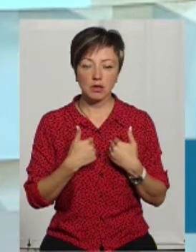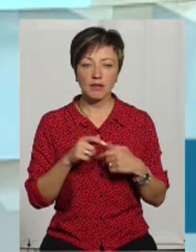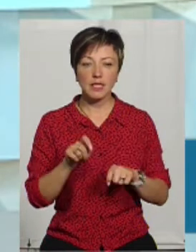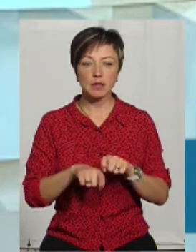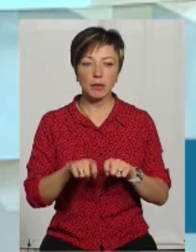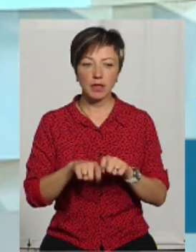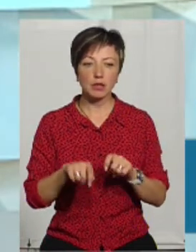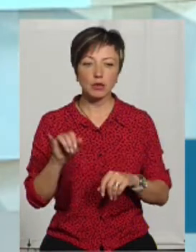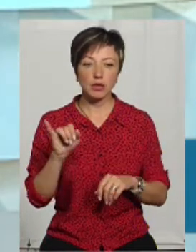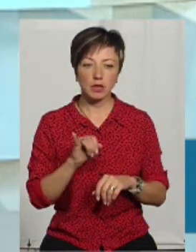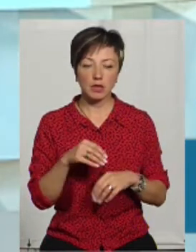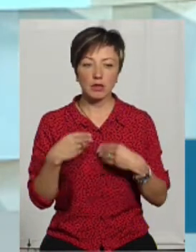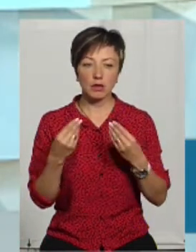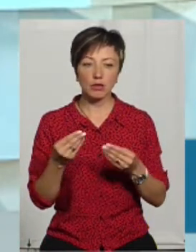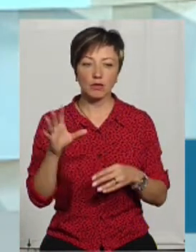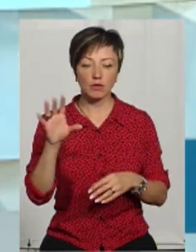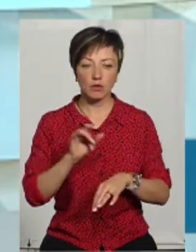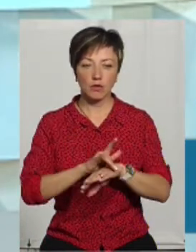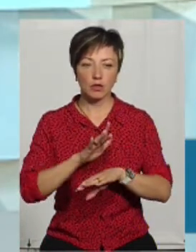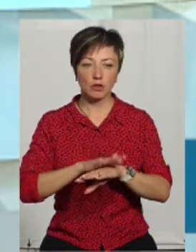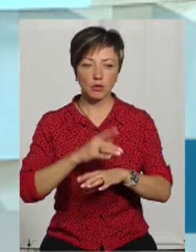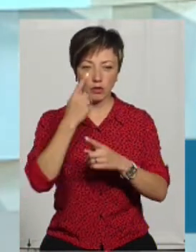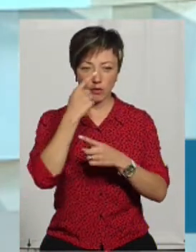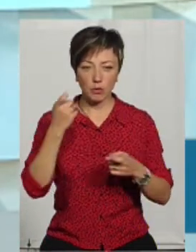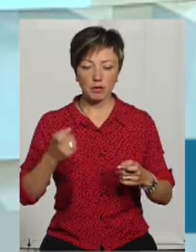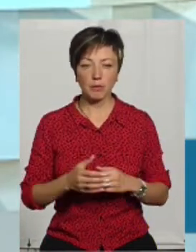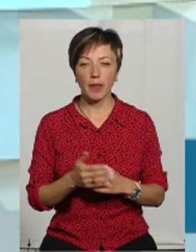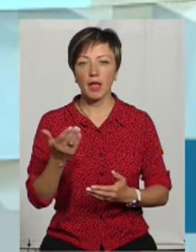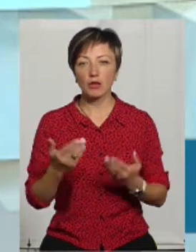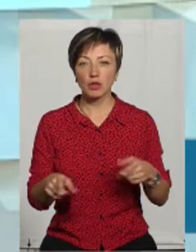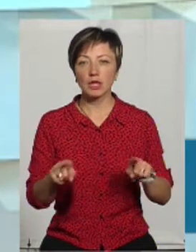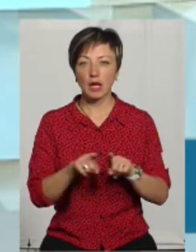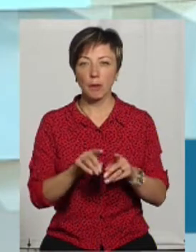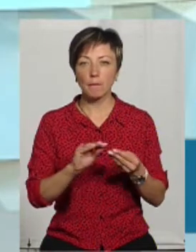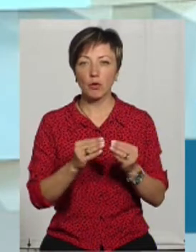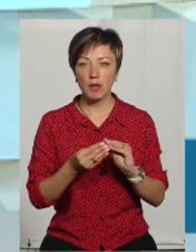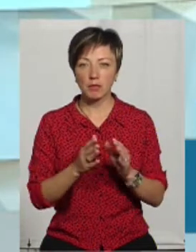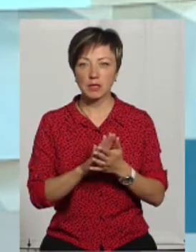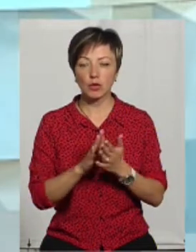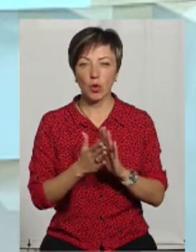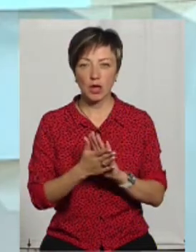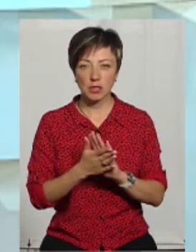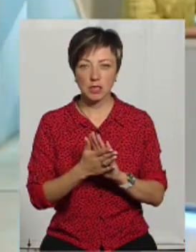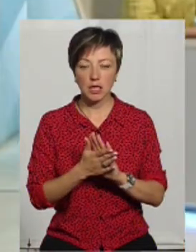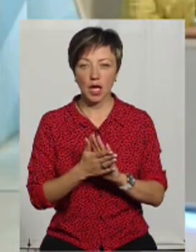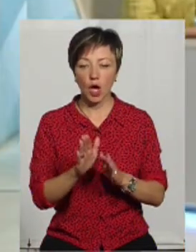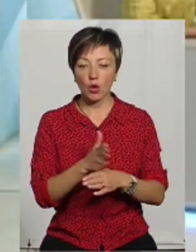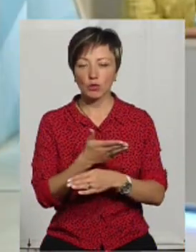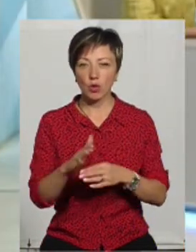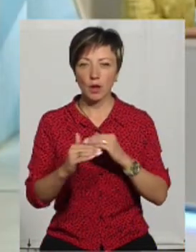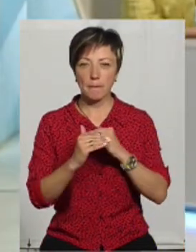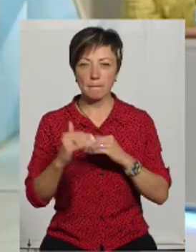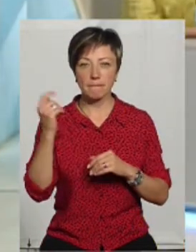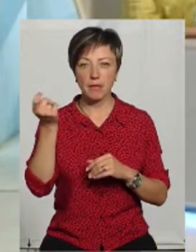інспекцію, і вони вам нададуть цю вичерпну інформацію. Тобто, якщо отакі проблемні ситуації із розподілом